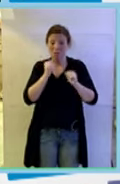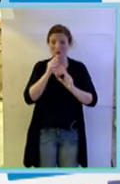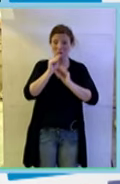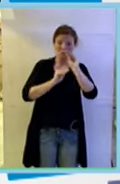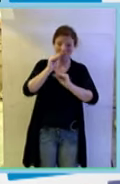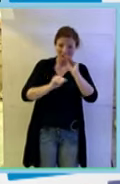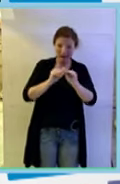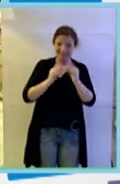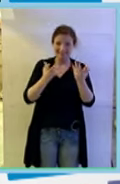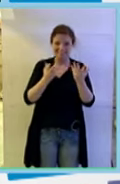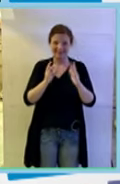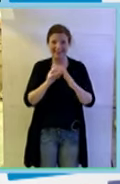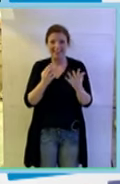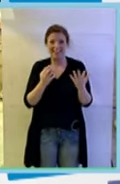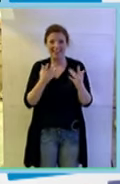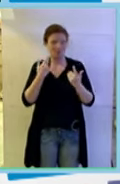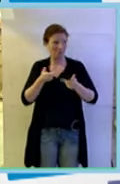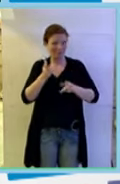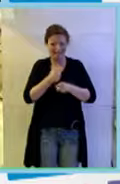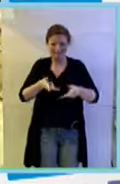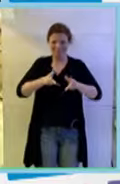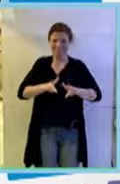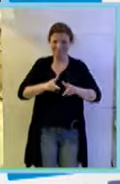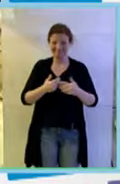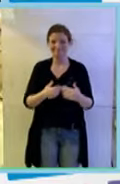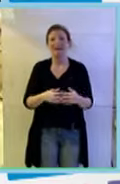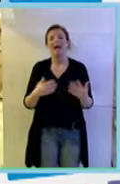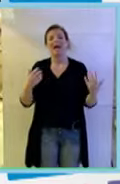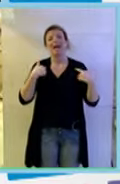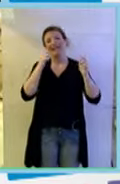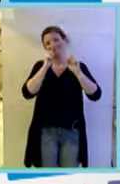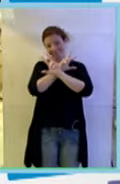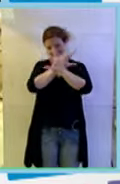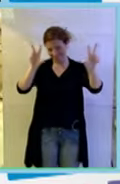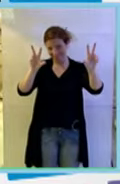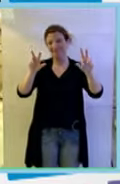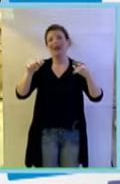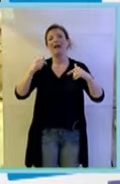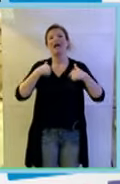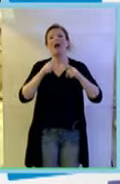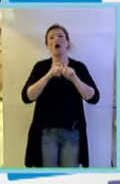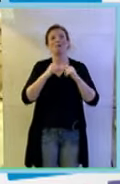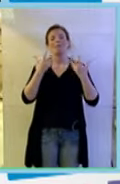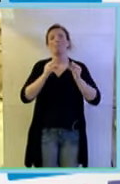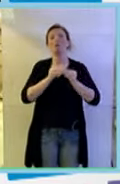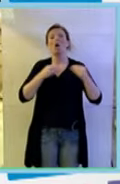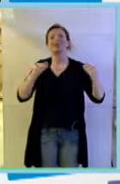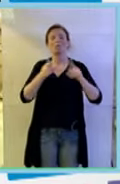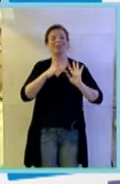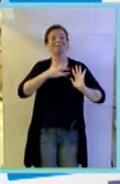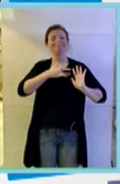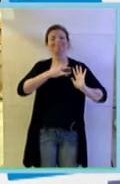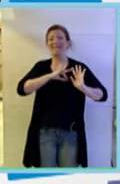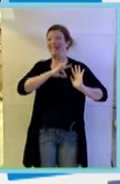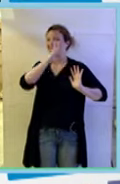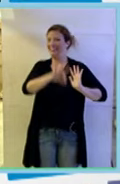domande. Sul Trespolo. Se vuoi, anche in piedi. Sul Trespolo. Allora, io denuncio il fatto che sono professionalmente innamorato di Ilaria da tempo, l'ho